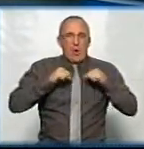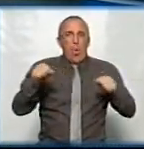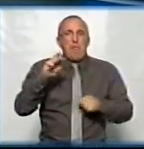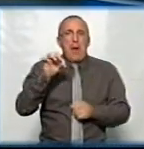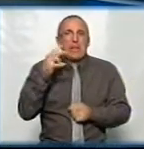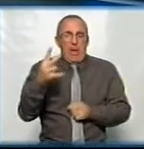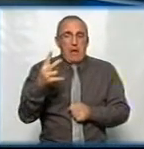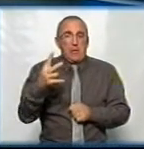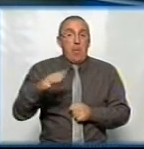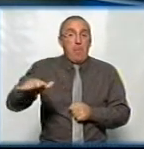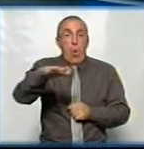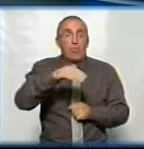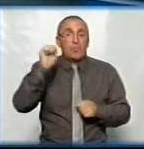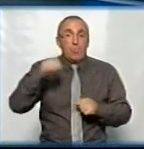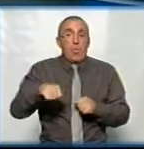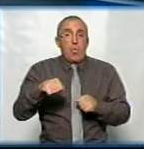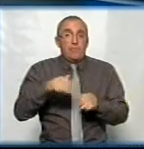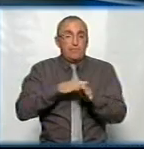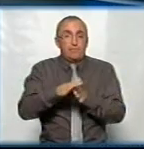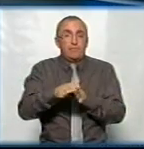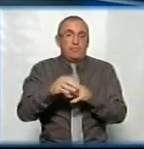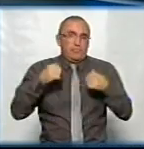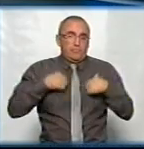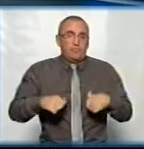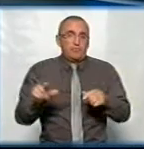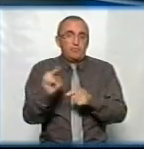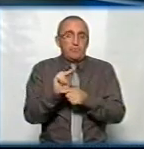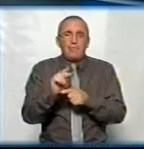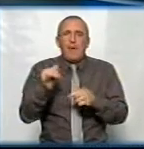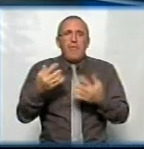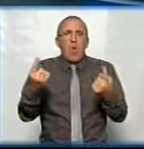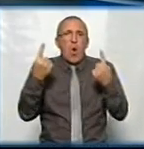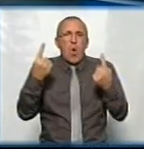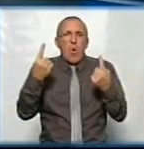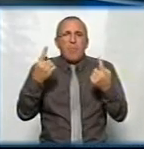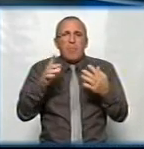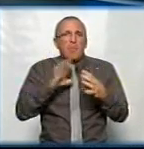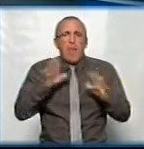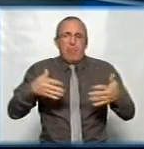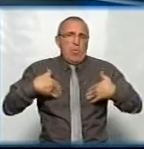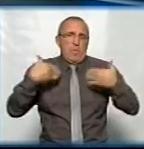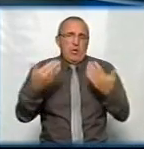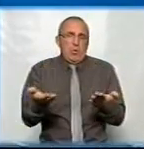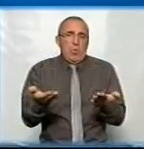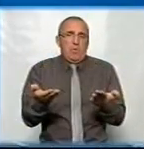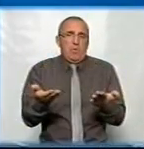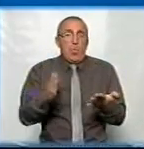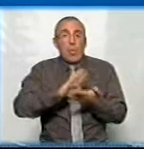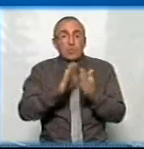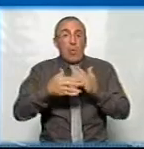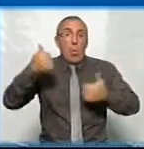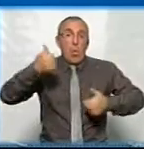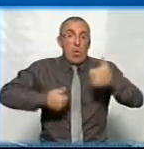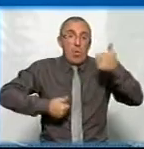то, принаймні, саму площу ми можемо абсолютно спокійно відремонтувати. Нічого глобального не було предложено. Тобто, в условіях